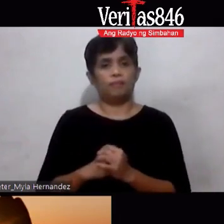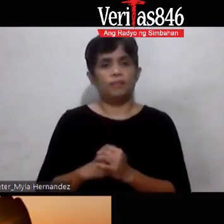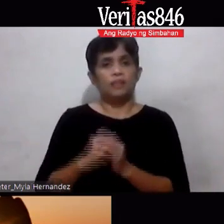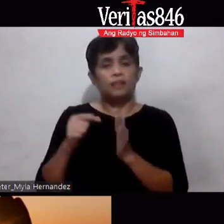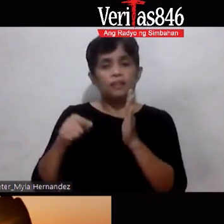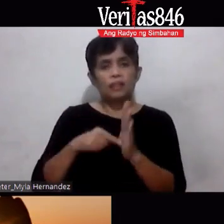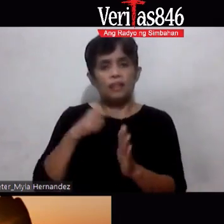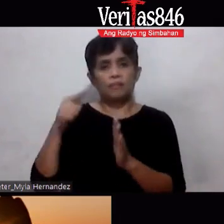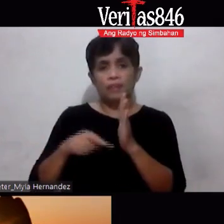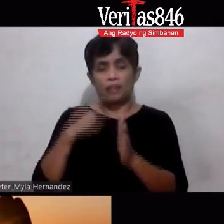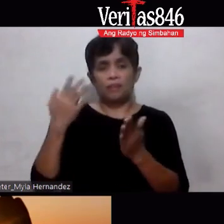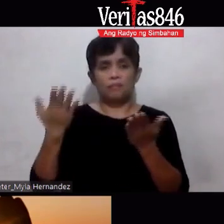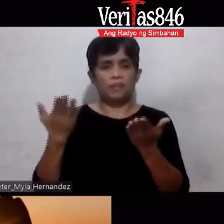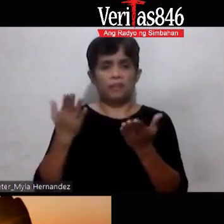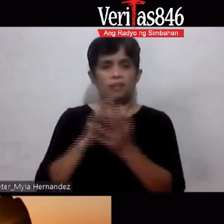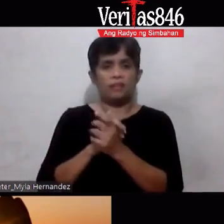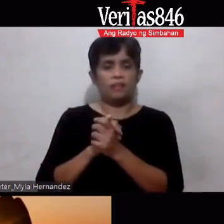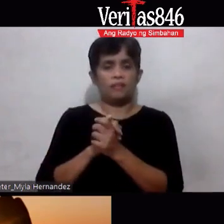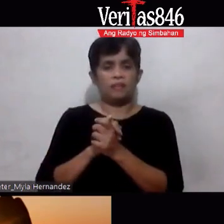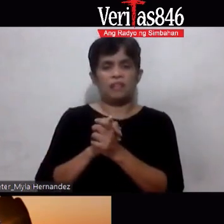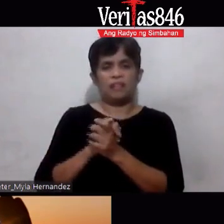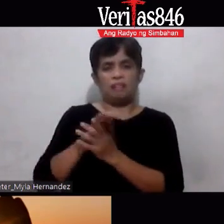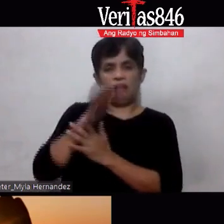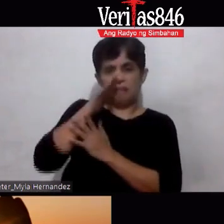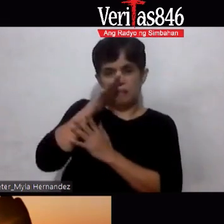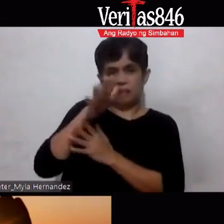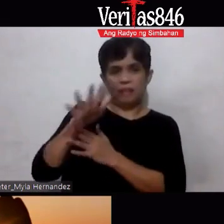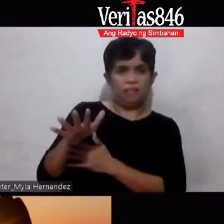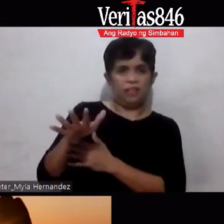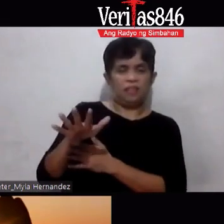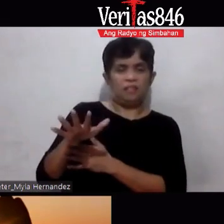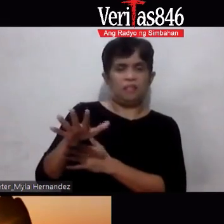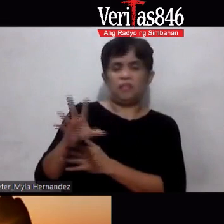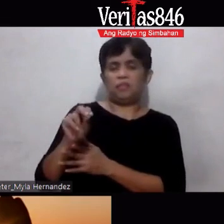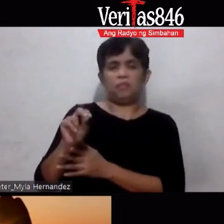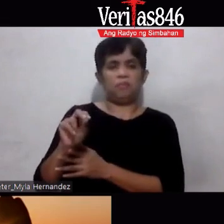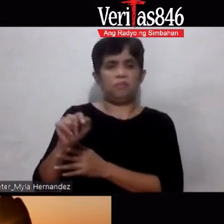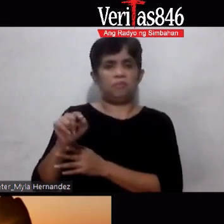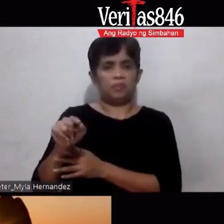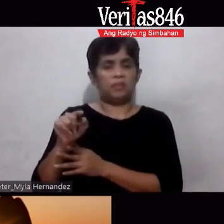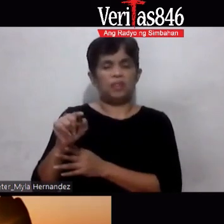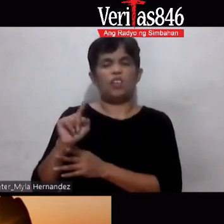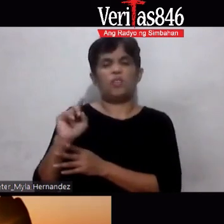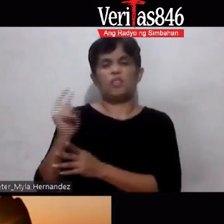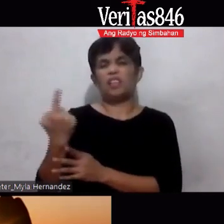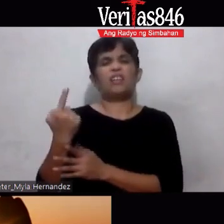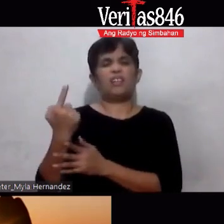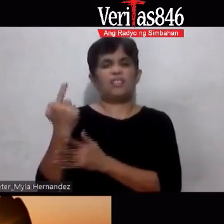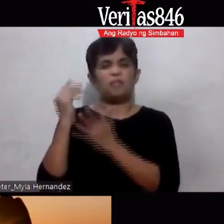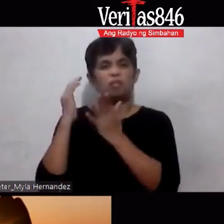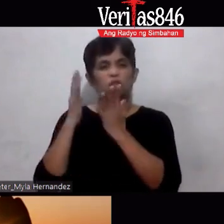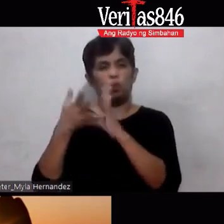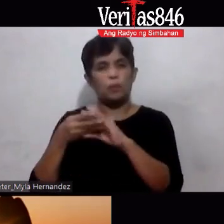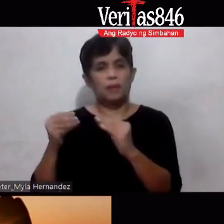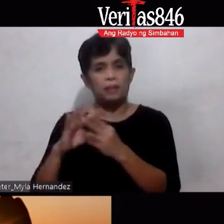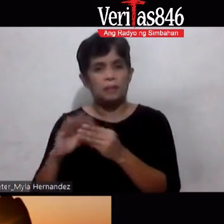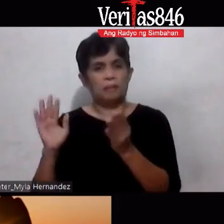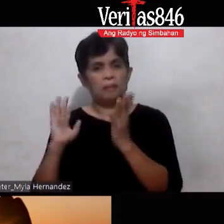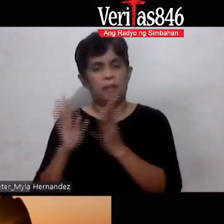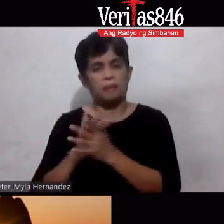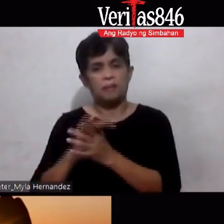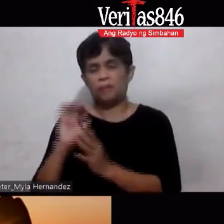Ipag Walang bahala Na Ay Kwento lang yan Ni Lola Wala yan